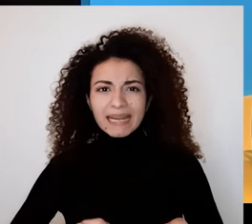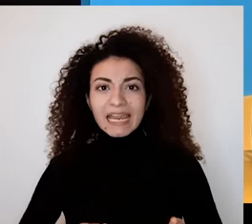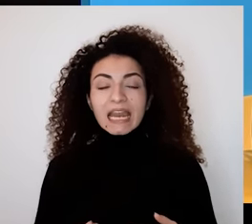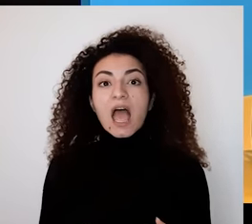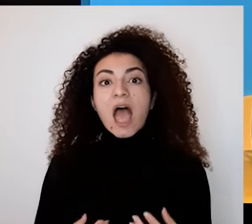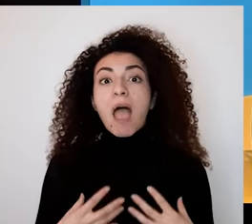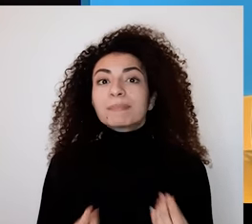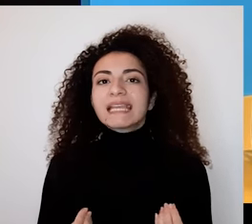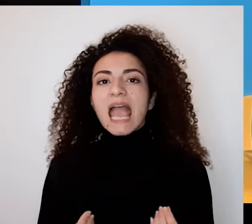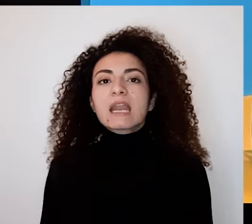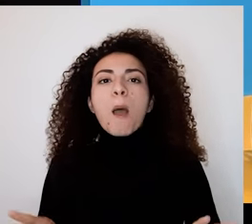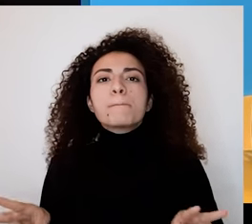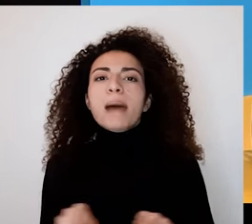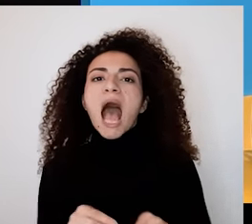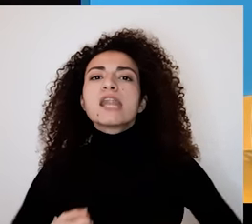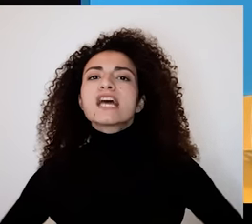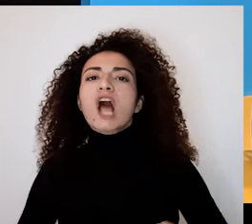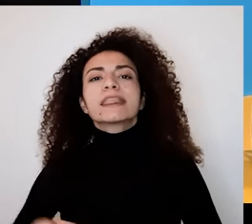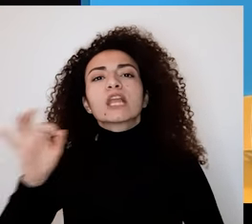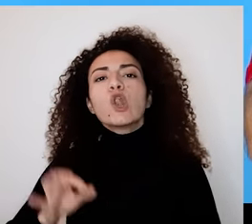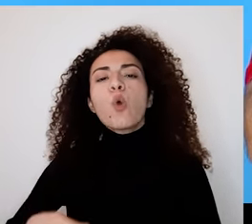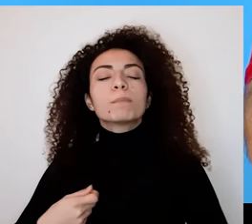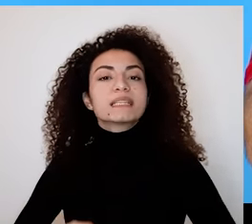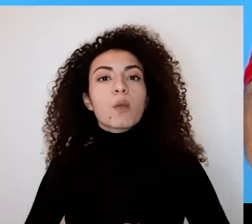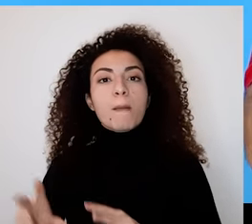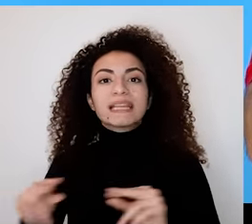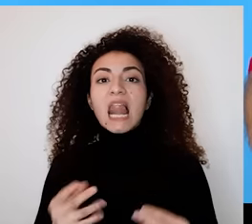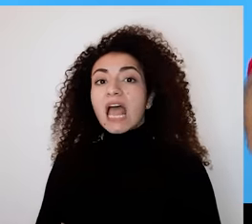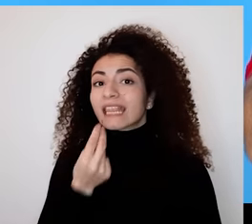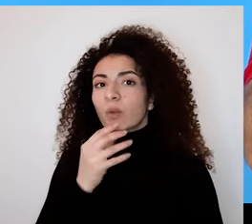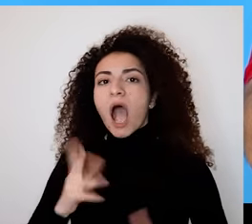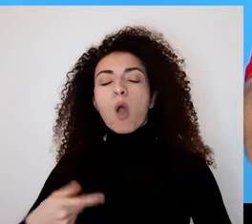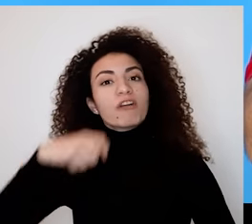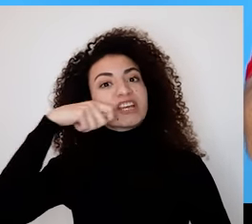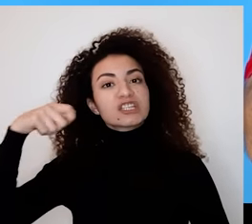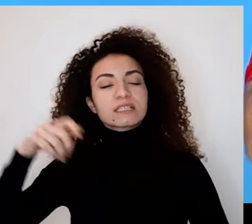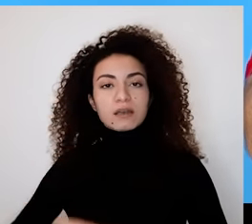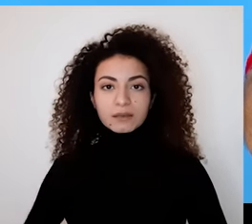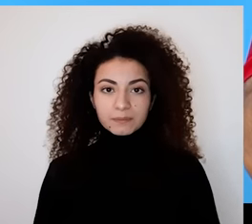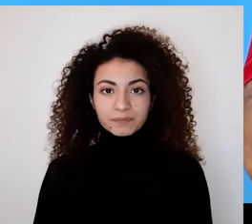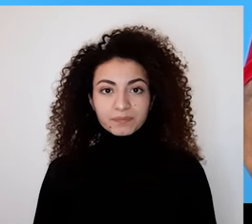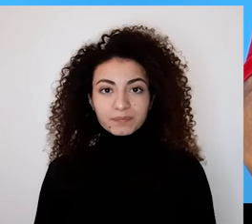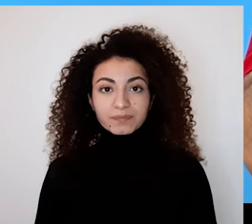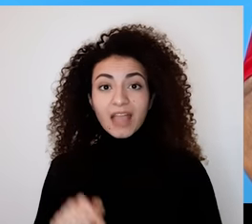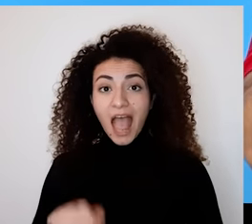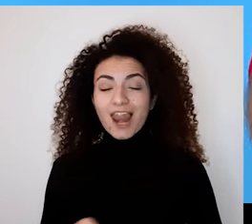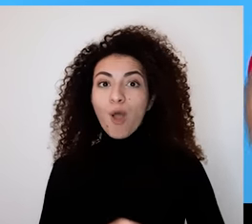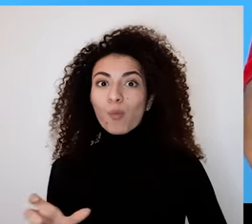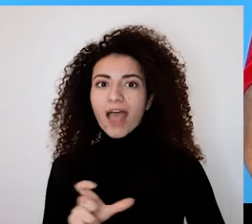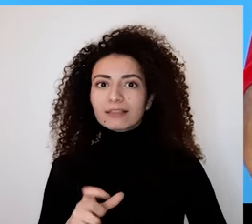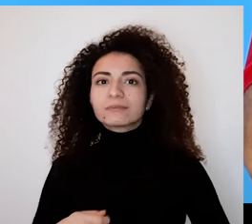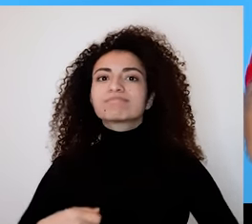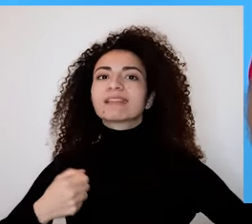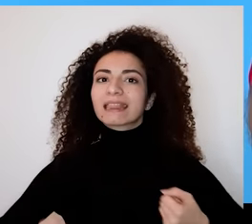تكوني عم تنطف سنينك أو عن تناول وجبة الفطور أما هلا حين وقت تطبيق النظرة التقديرية لجسمك واسألي